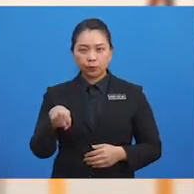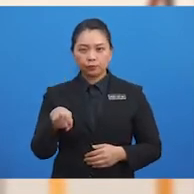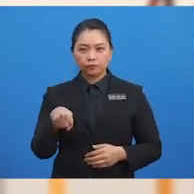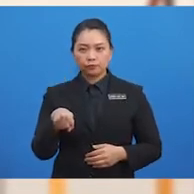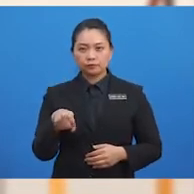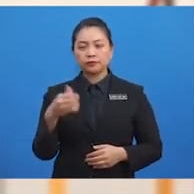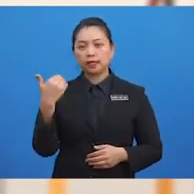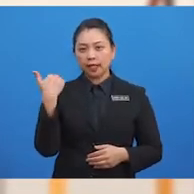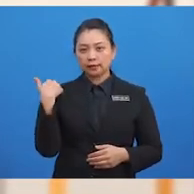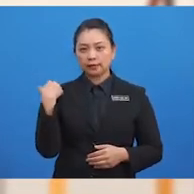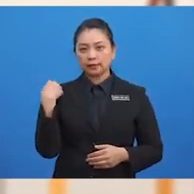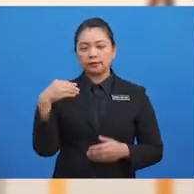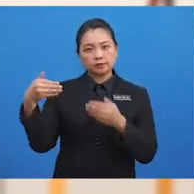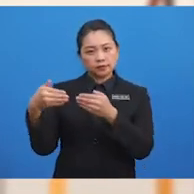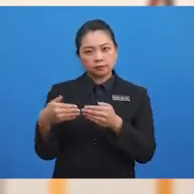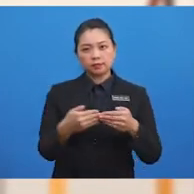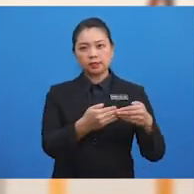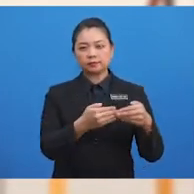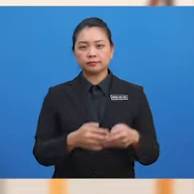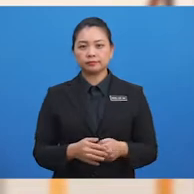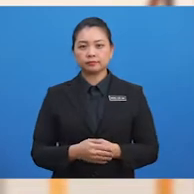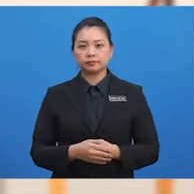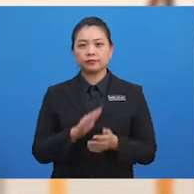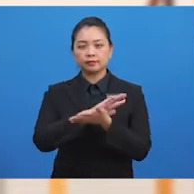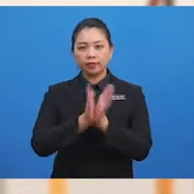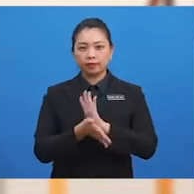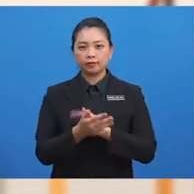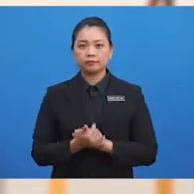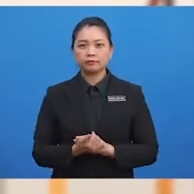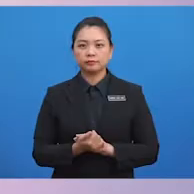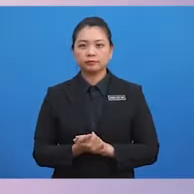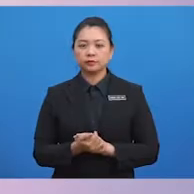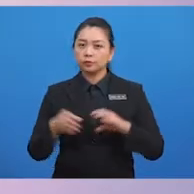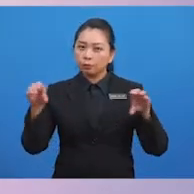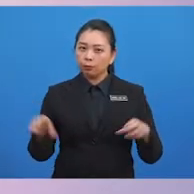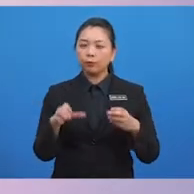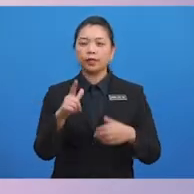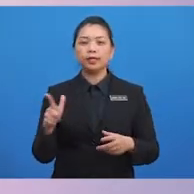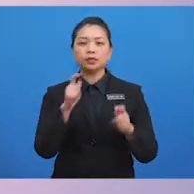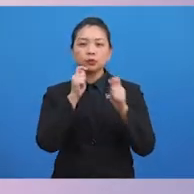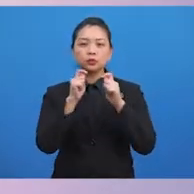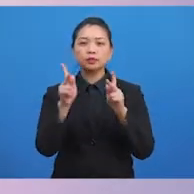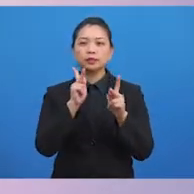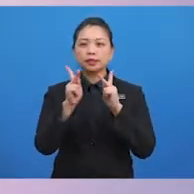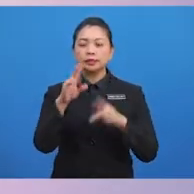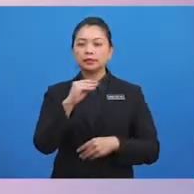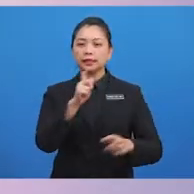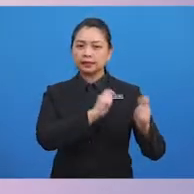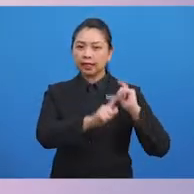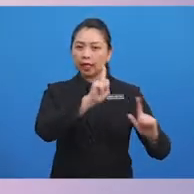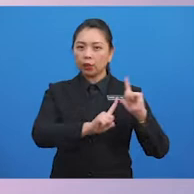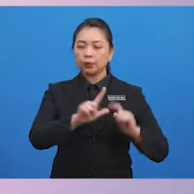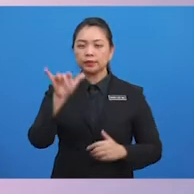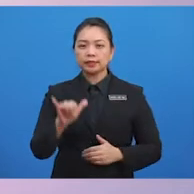diterapkan secara berterusan. Jadi, amalkanlah tutup kata dan